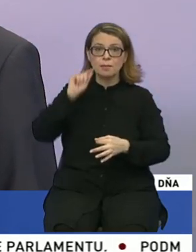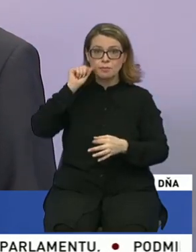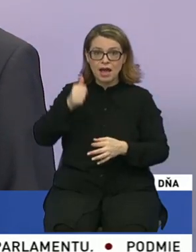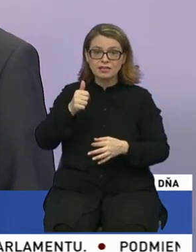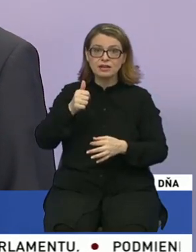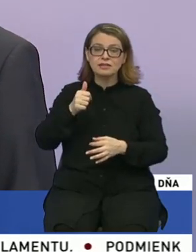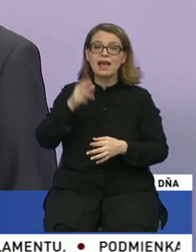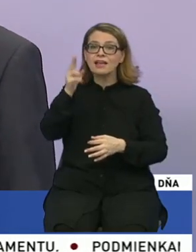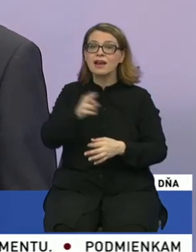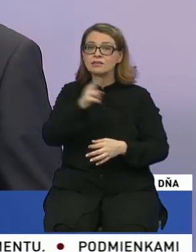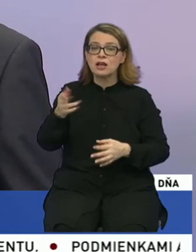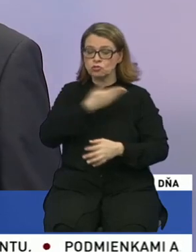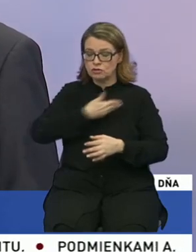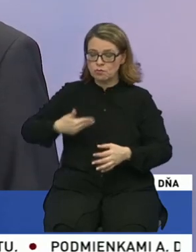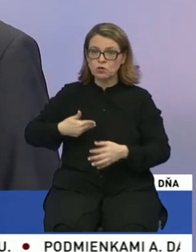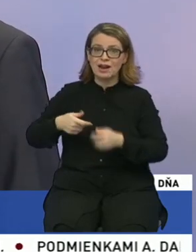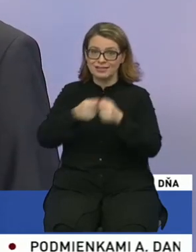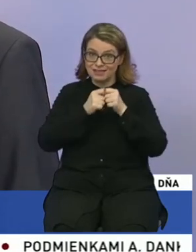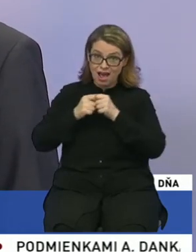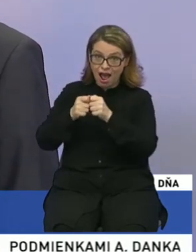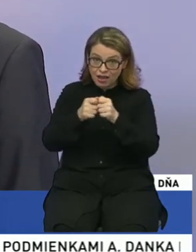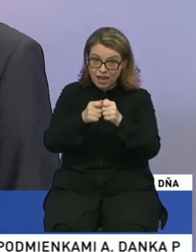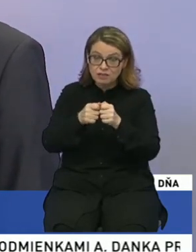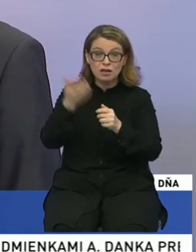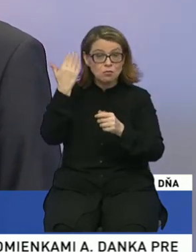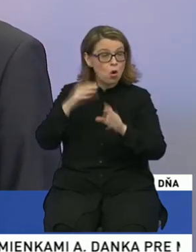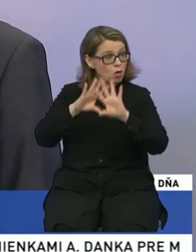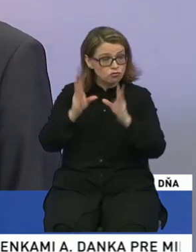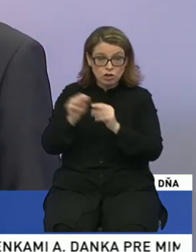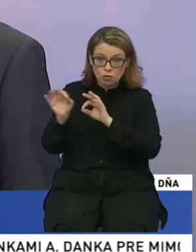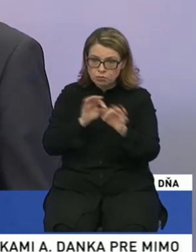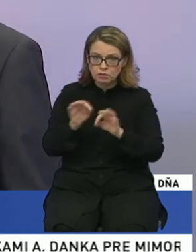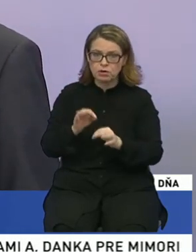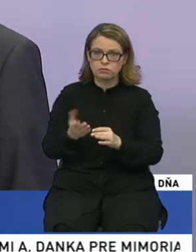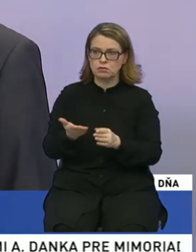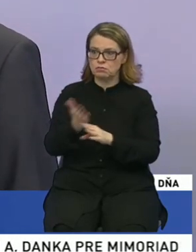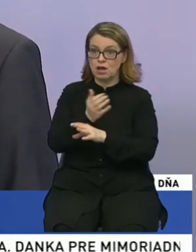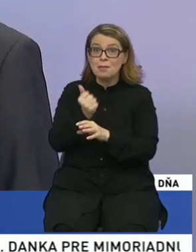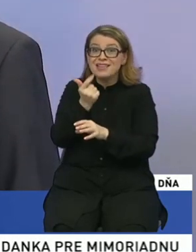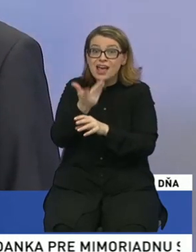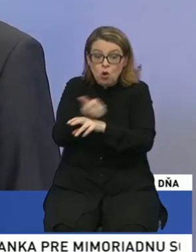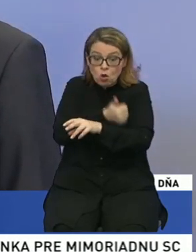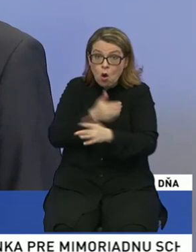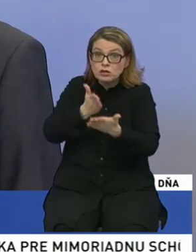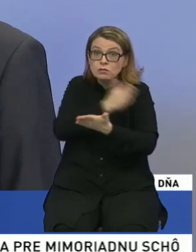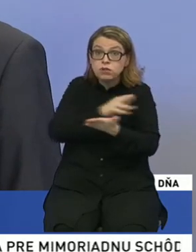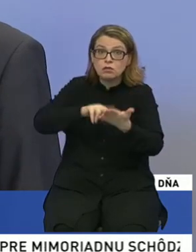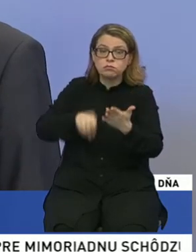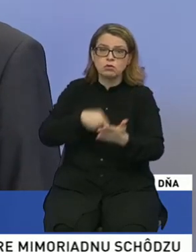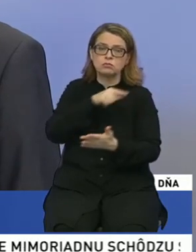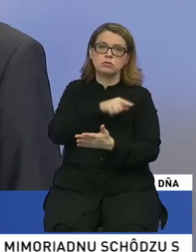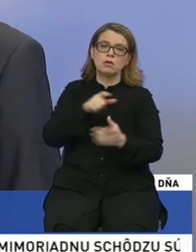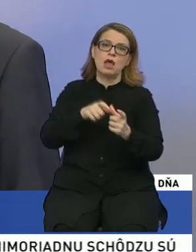-demokratické aliancie. Všetko bolo pripravené. Pár hodín predtým to SMK zrušilo. Bolo to nepochopiteľné a určite